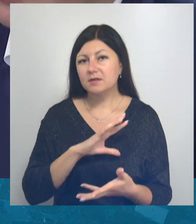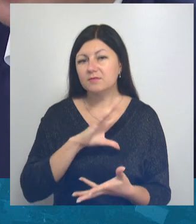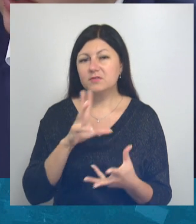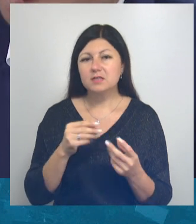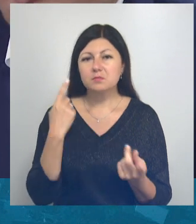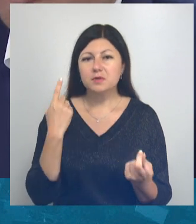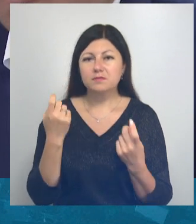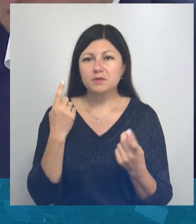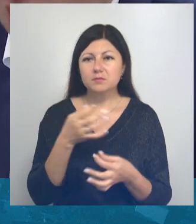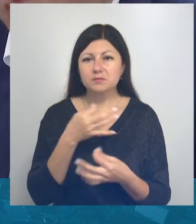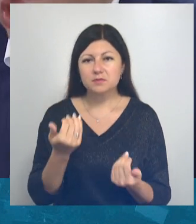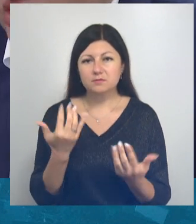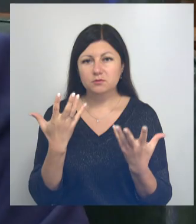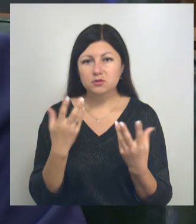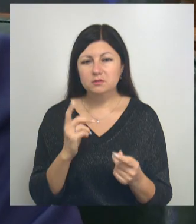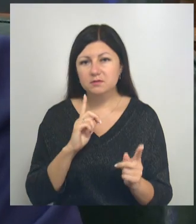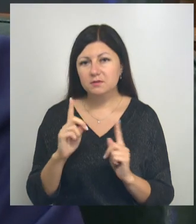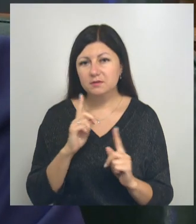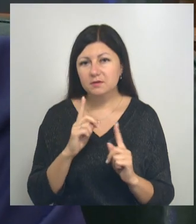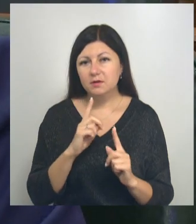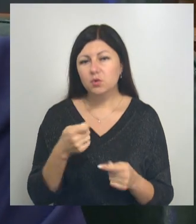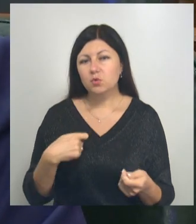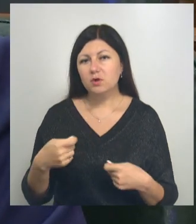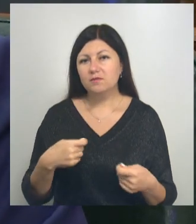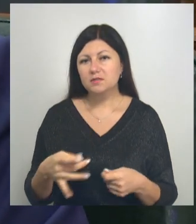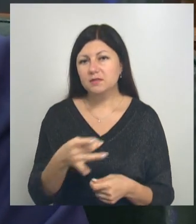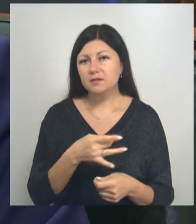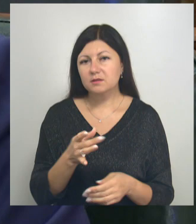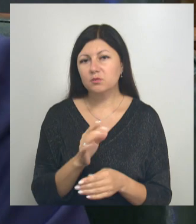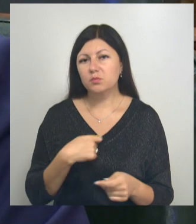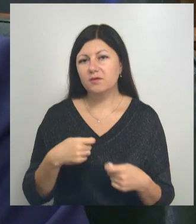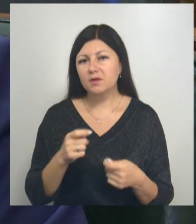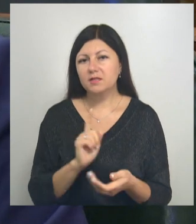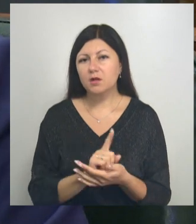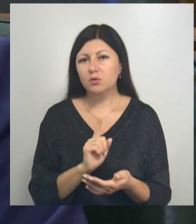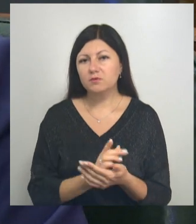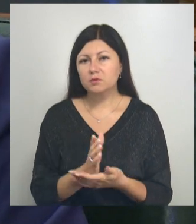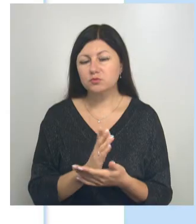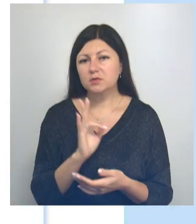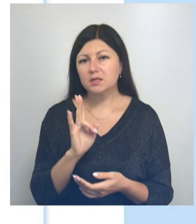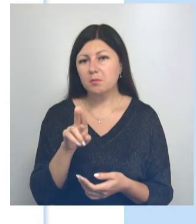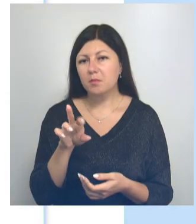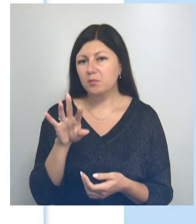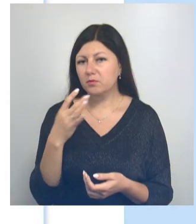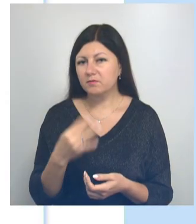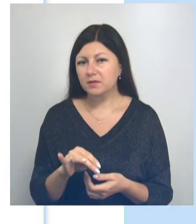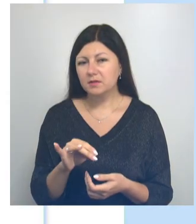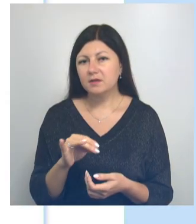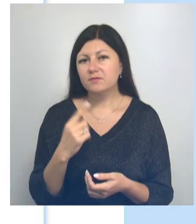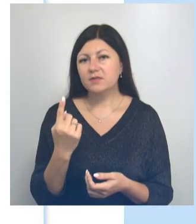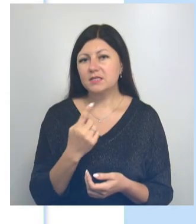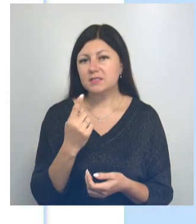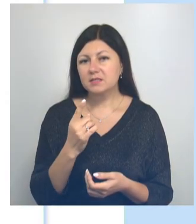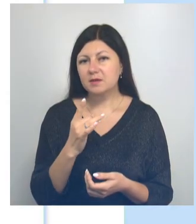по информации, озвученной на сегодняшнем совещании руководителем регионального управления налоговой службы Натальей Поповой, в едином